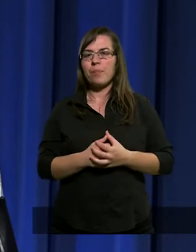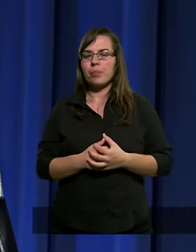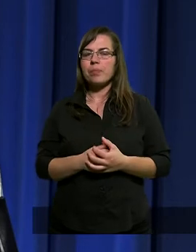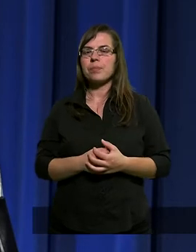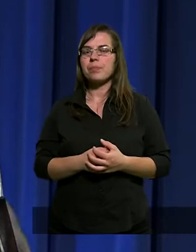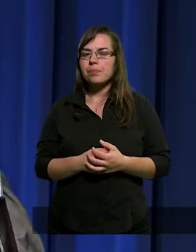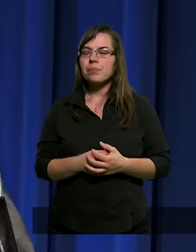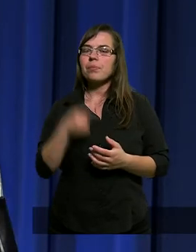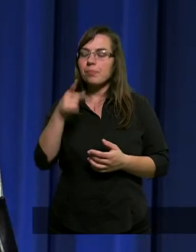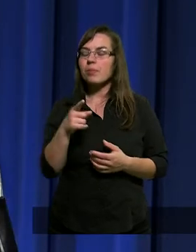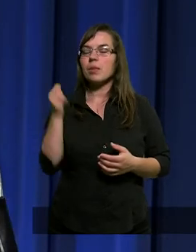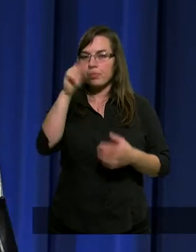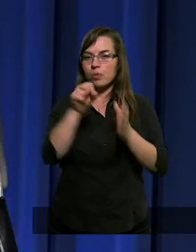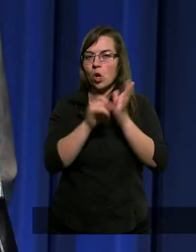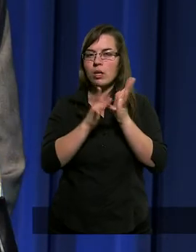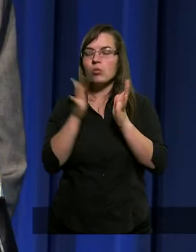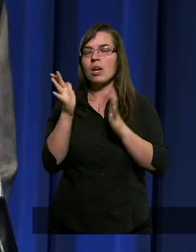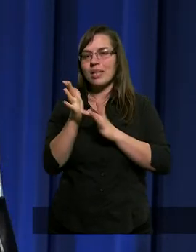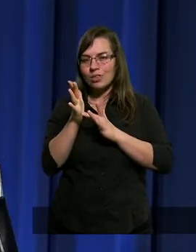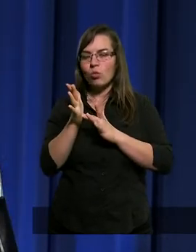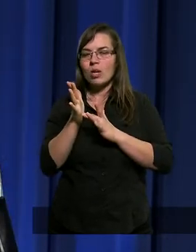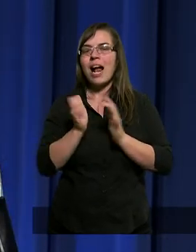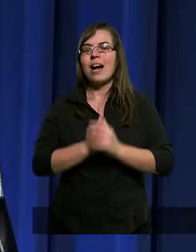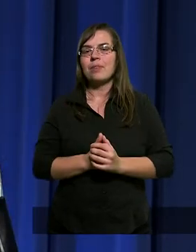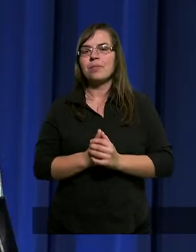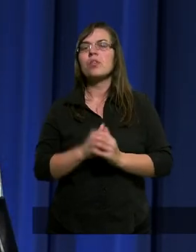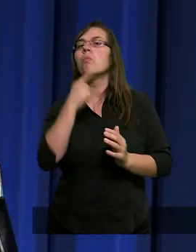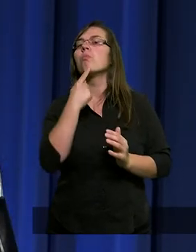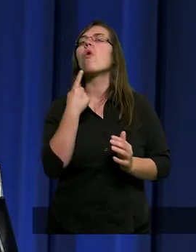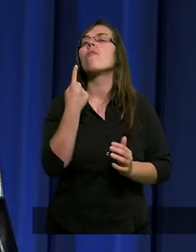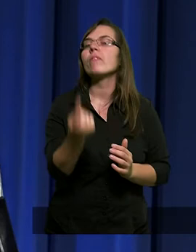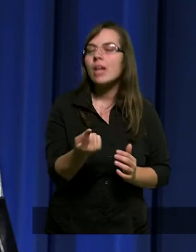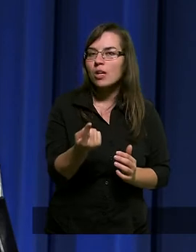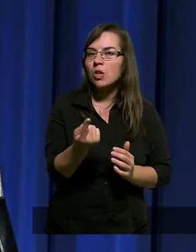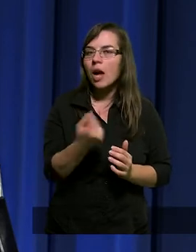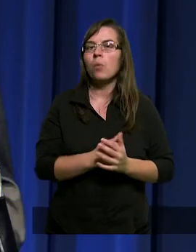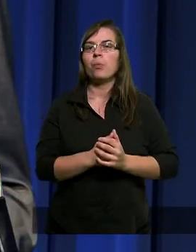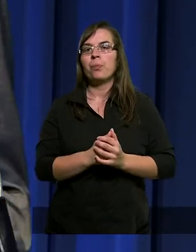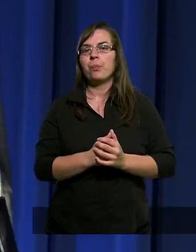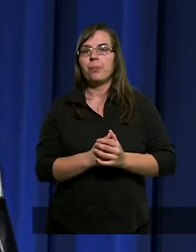On przyszedł do Jezusa Chrystusa i powiedział